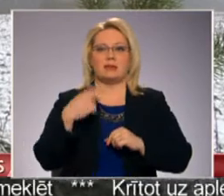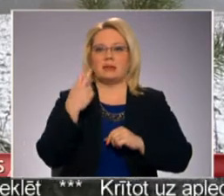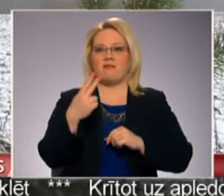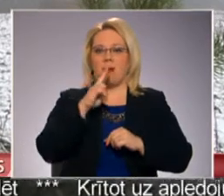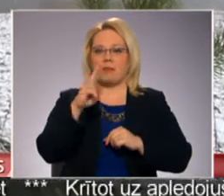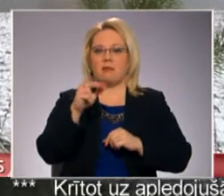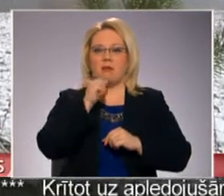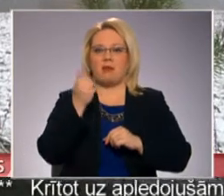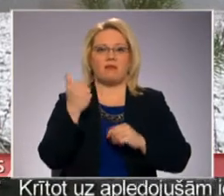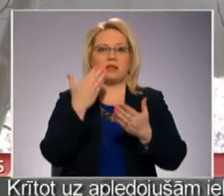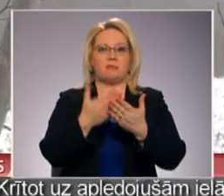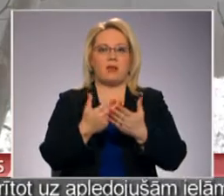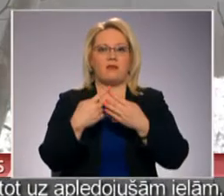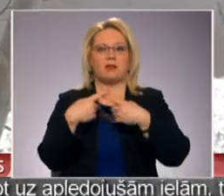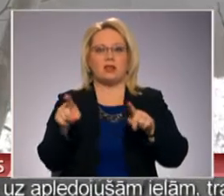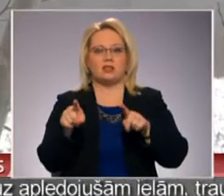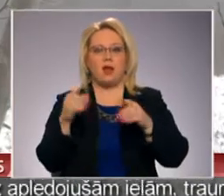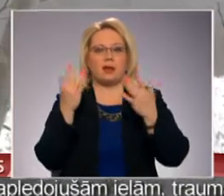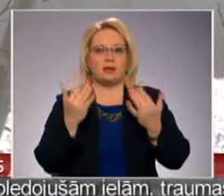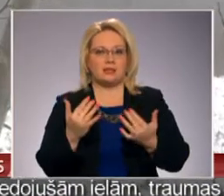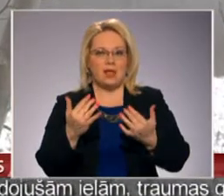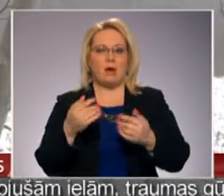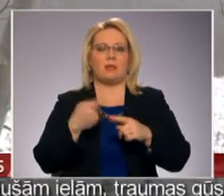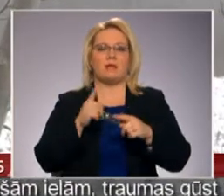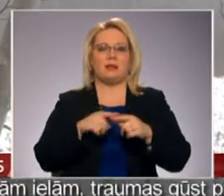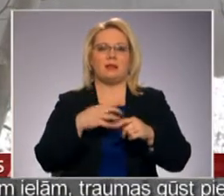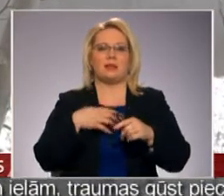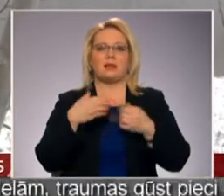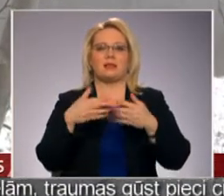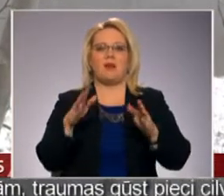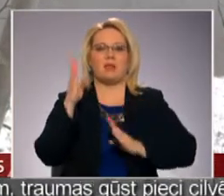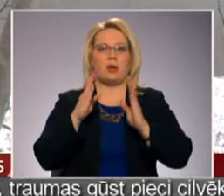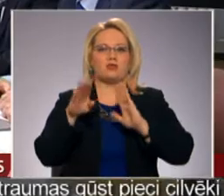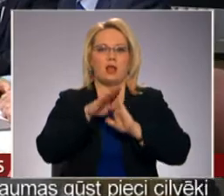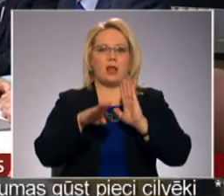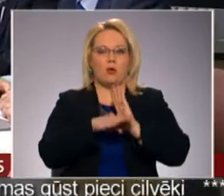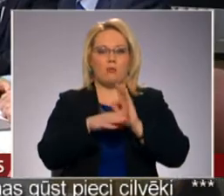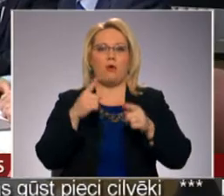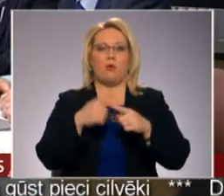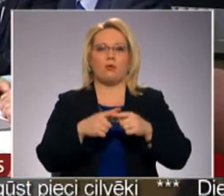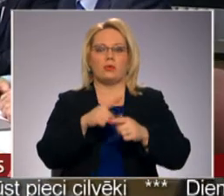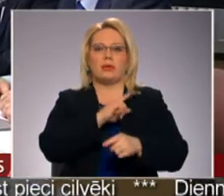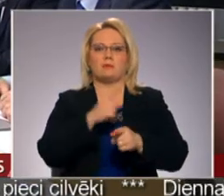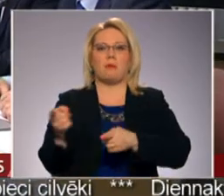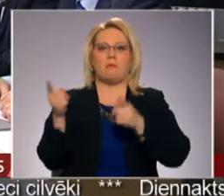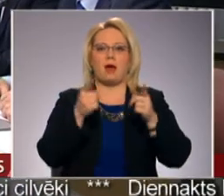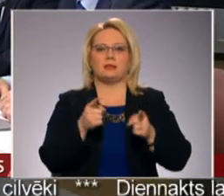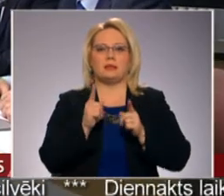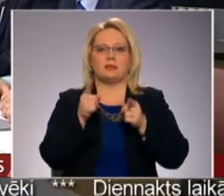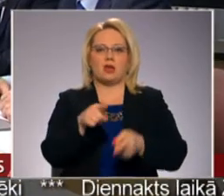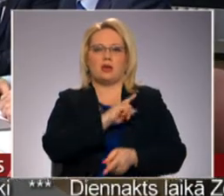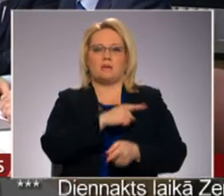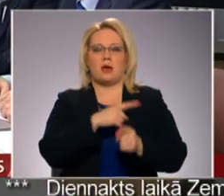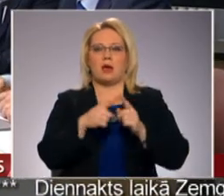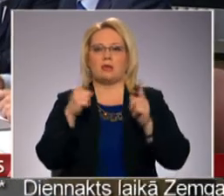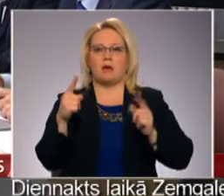nedēļām nevarēs piedāvāt racionāli izsinājumu, tad nāksies vērt vaļā meža likuma un iespējams pārcelt likuma spēkā stāšanās